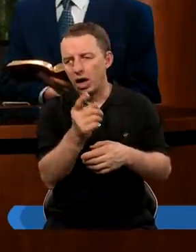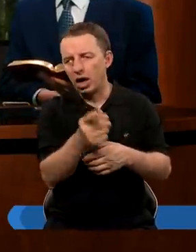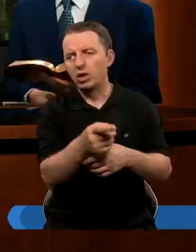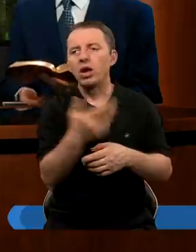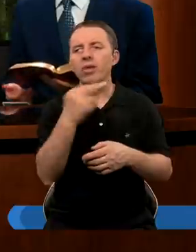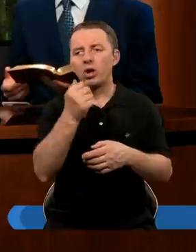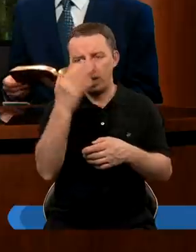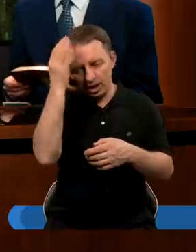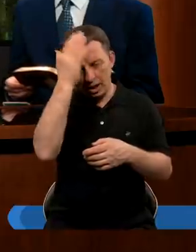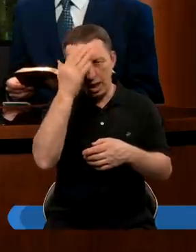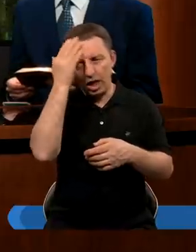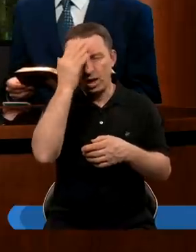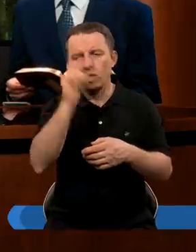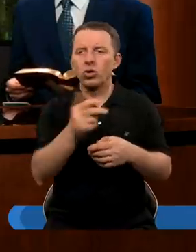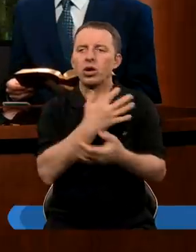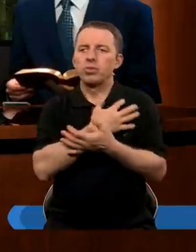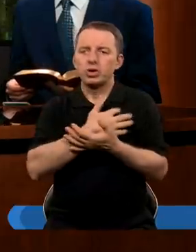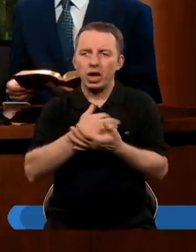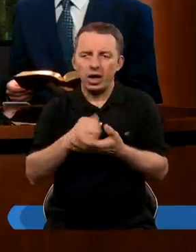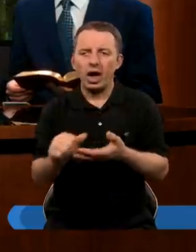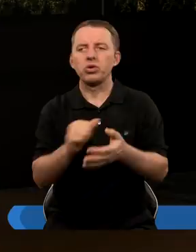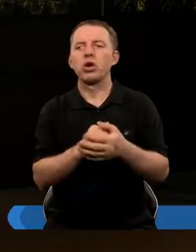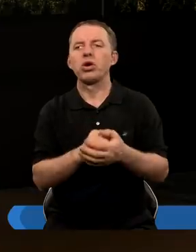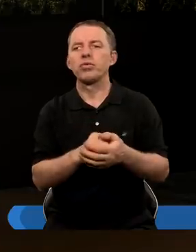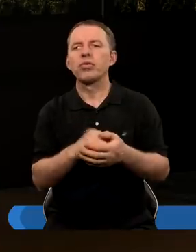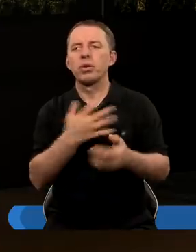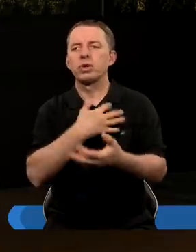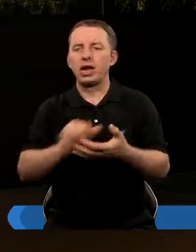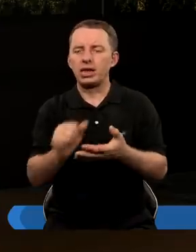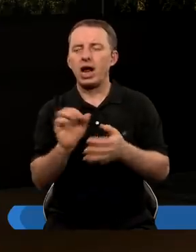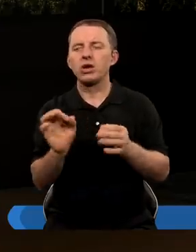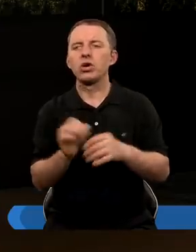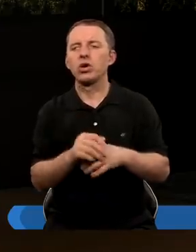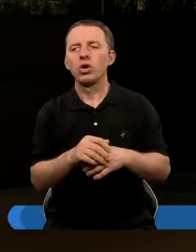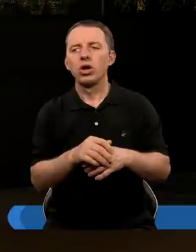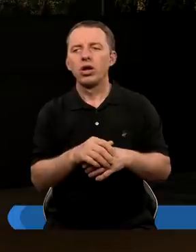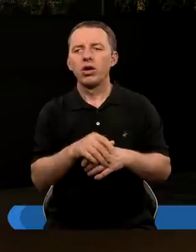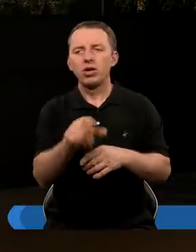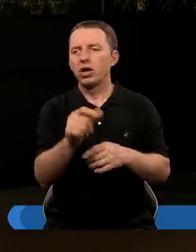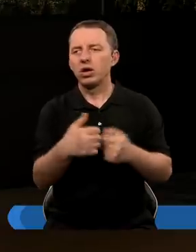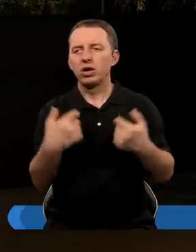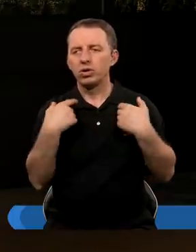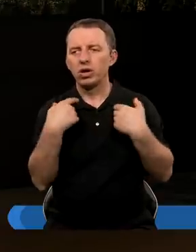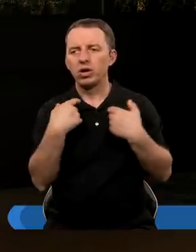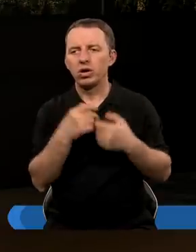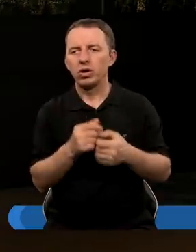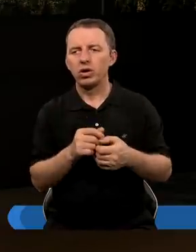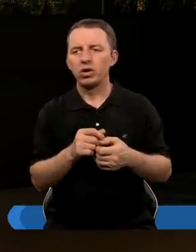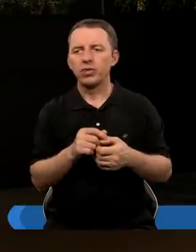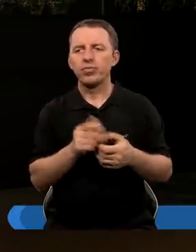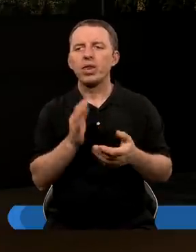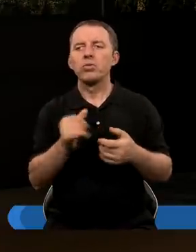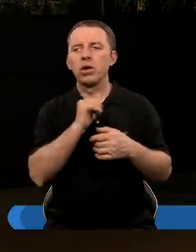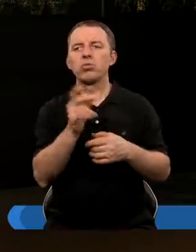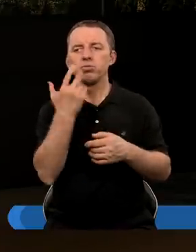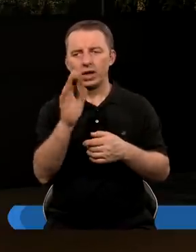Nieboga Nazarowi sen, który go przeraził, raczej przestraszył. No i w tym momencie Nieboga Nazar, będąc królem, był